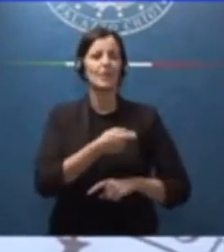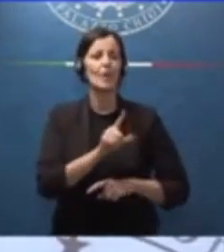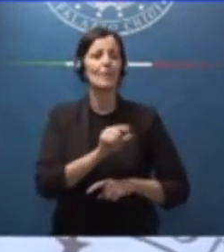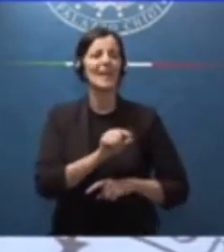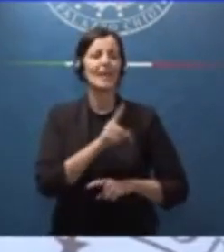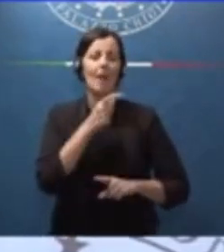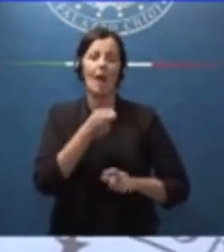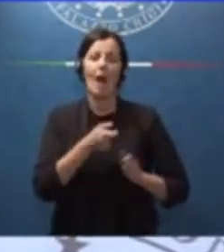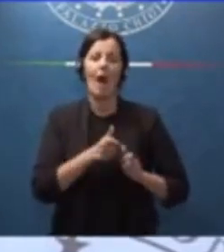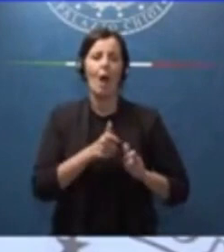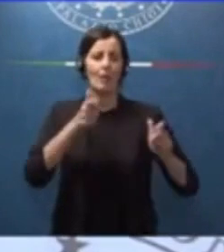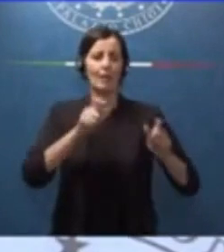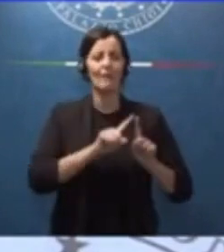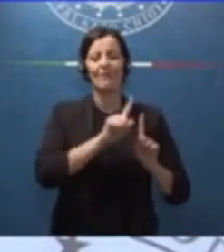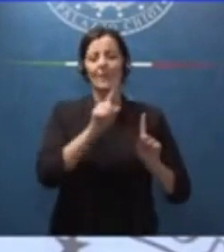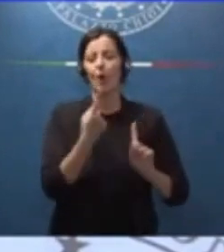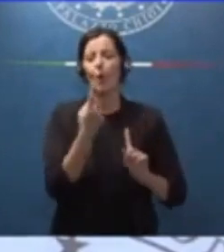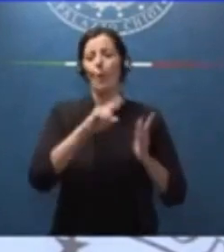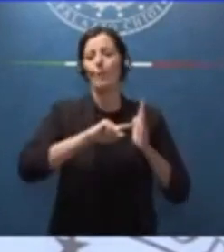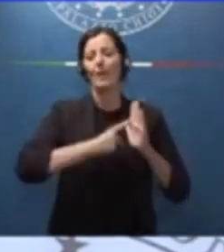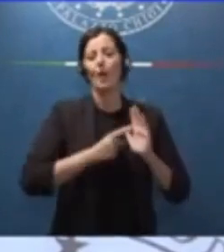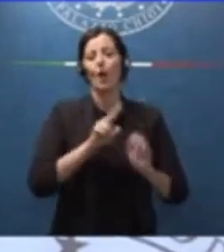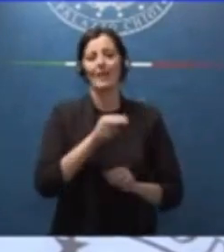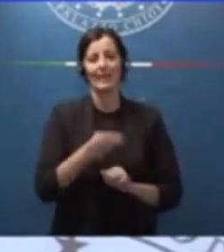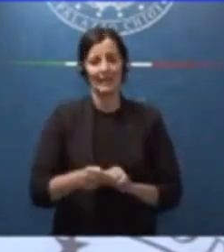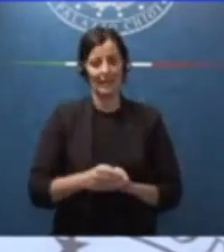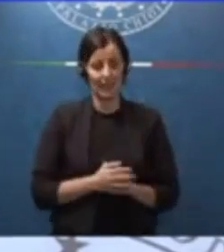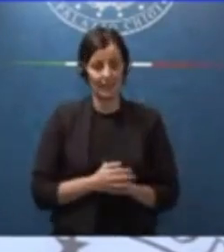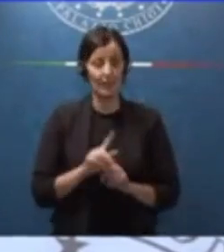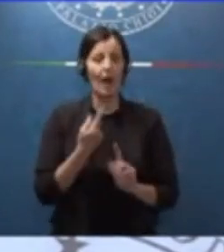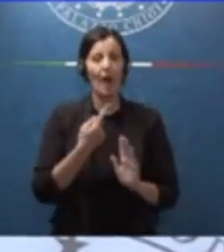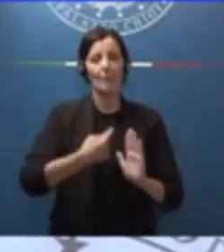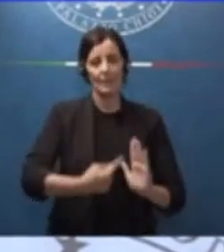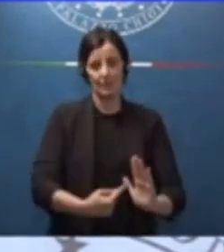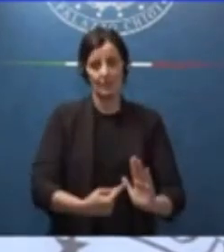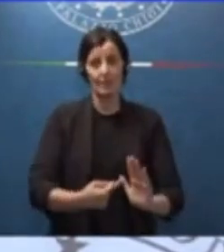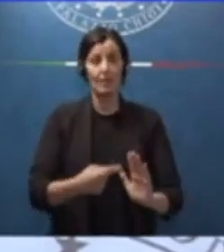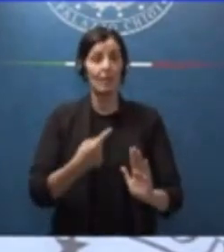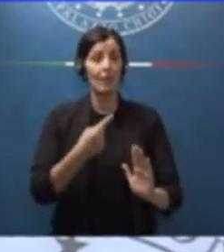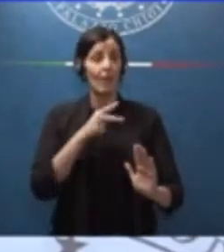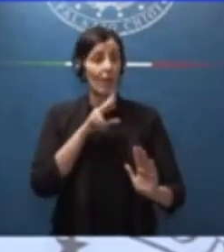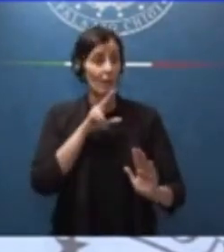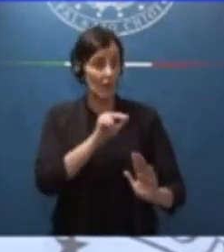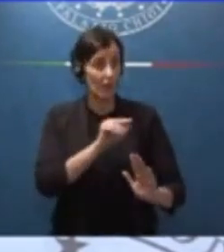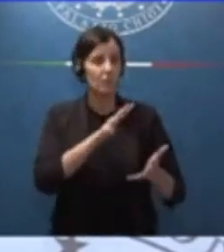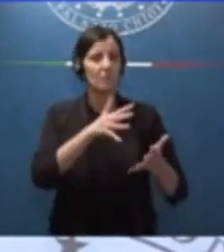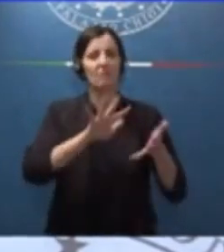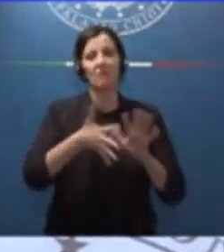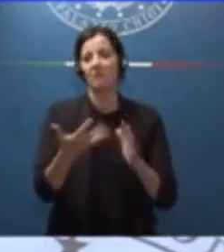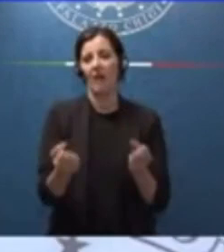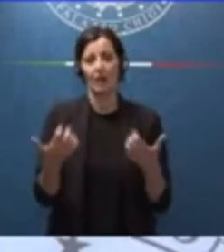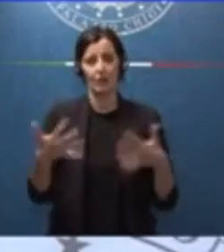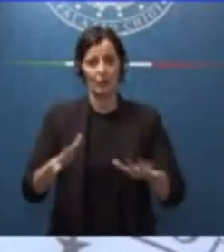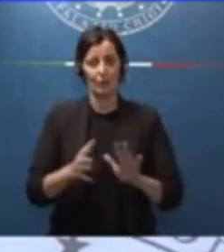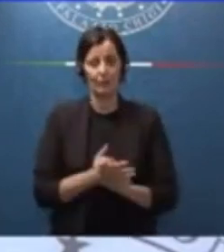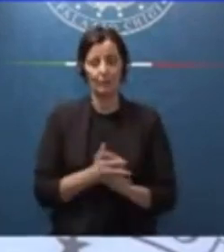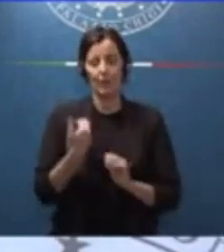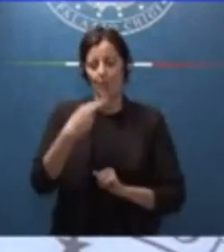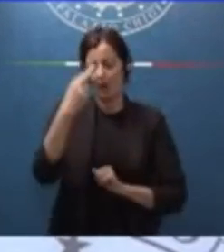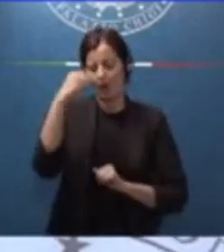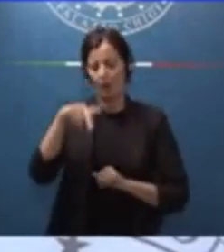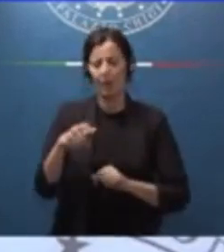fino a un milione di lire al mese, detto, fatto. Come abbiamo ricordato la tanta